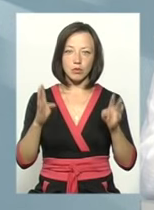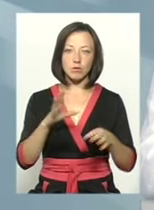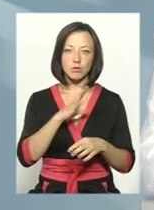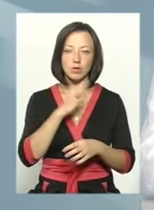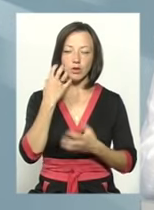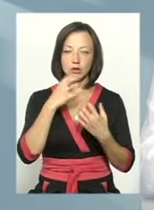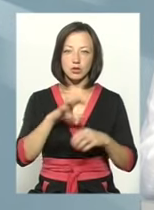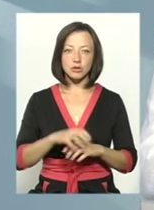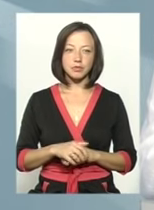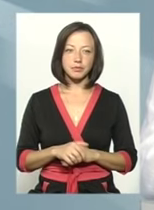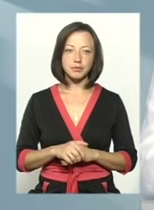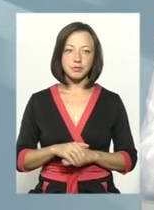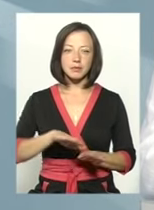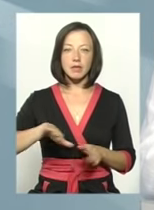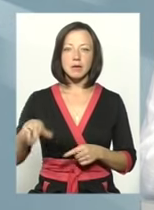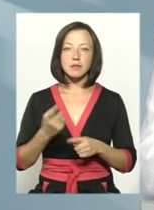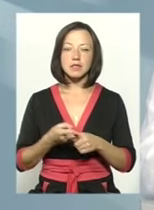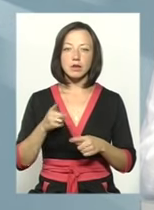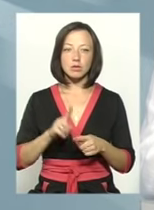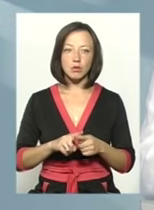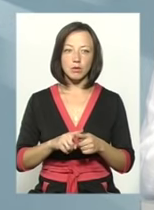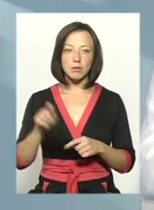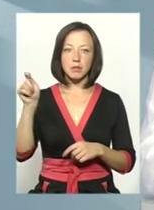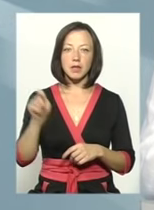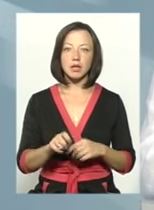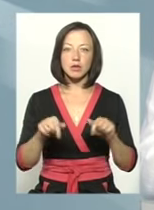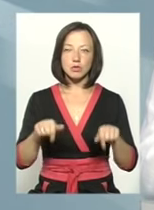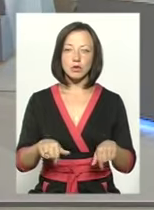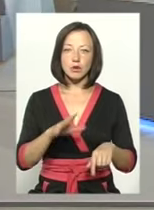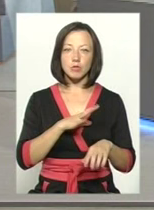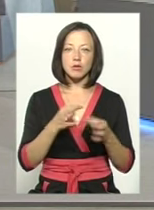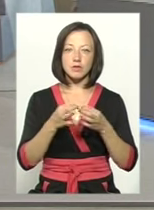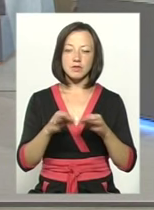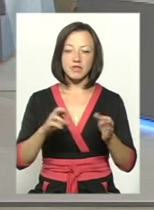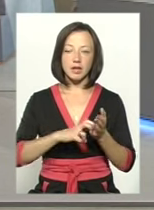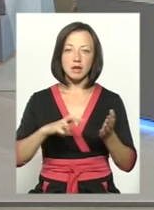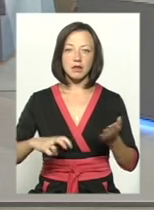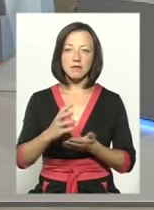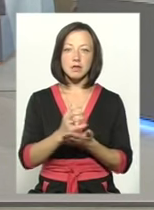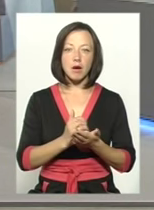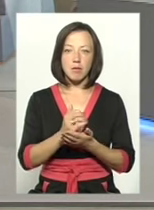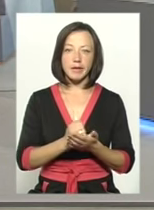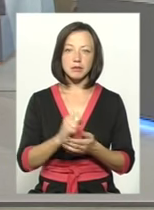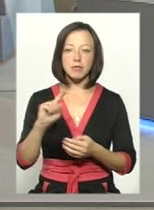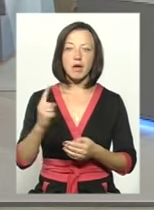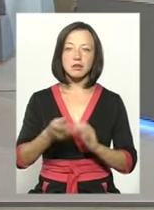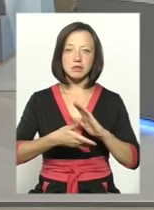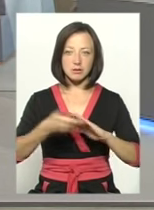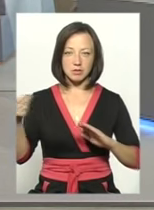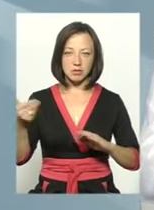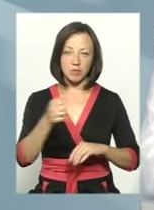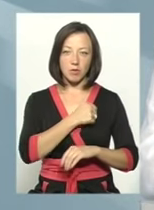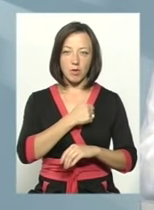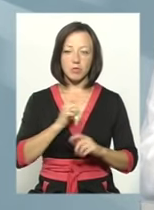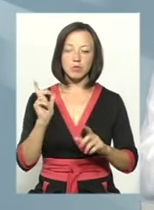найгарячіше таке. Після того ми вже приїхали сюди і був звільнений запас, адже я був в першій хвилі мобілізації.